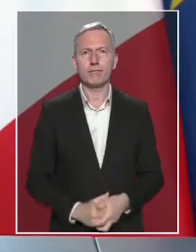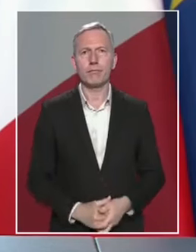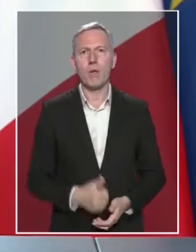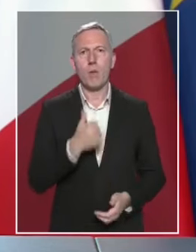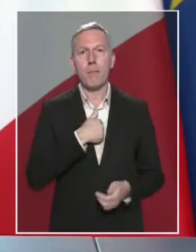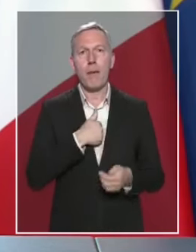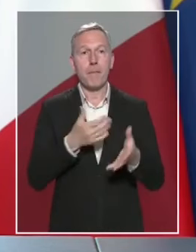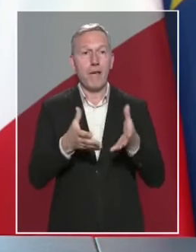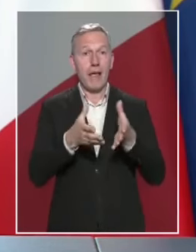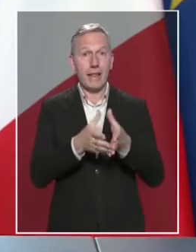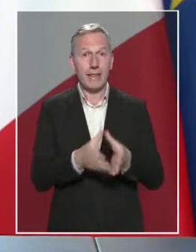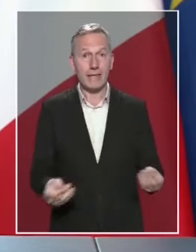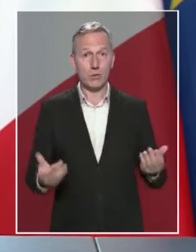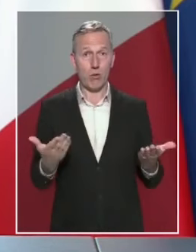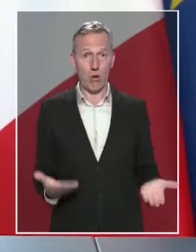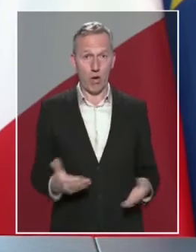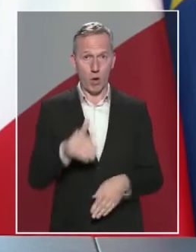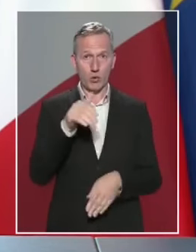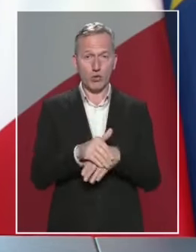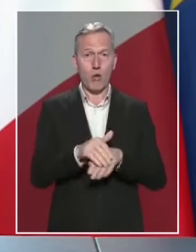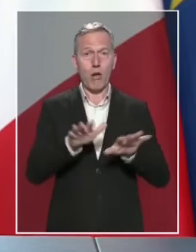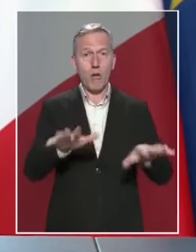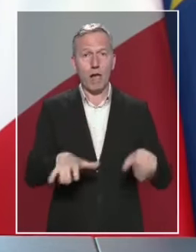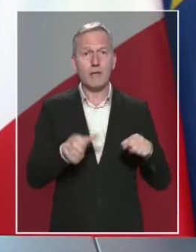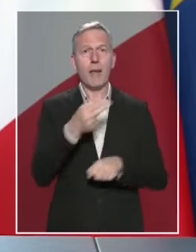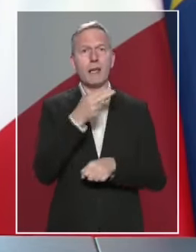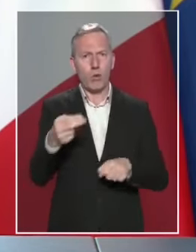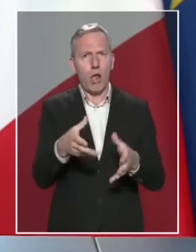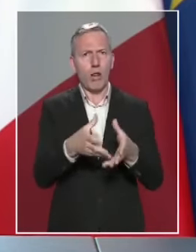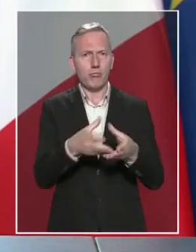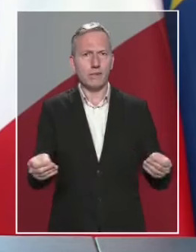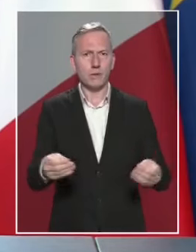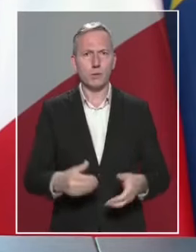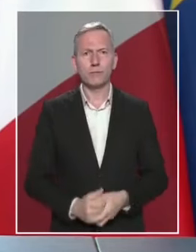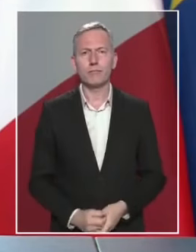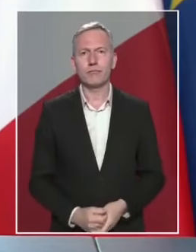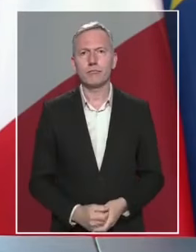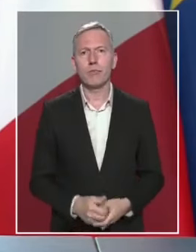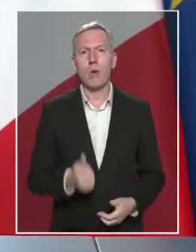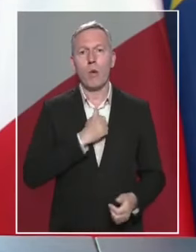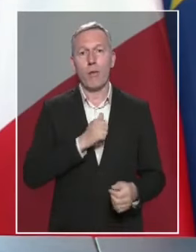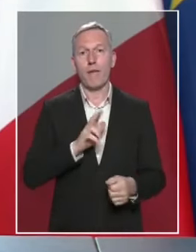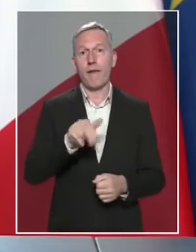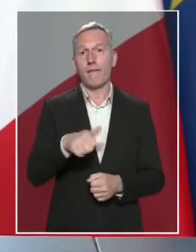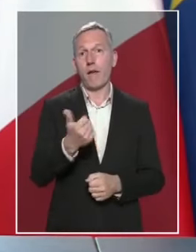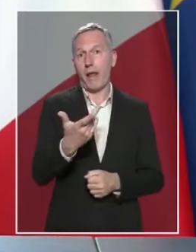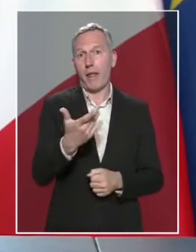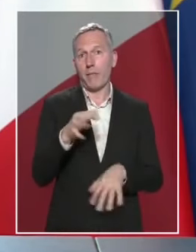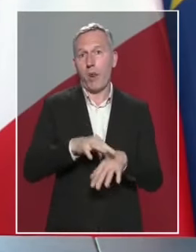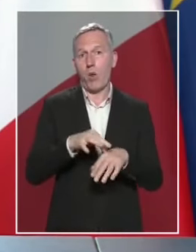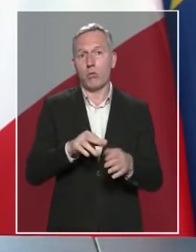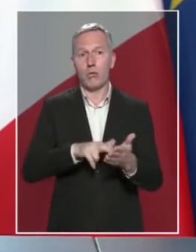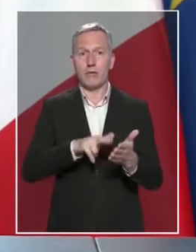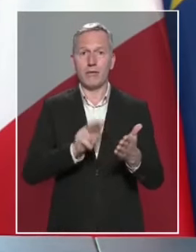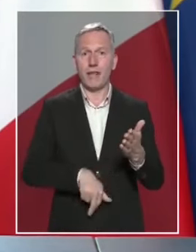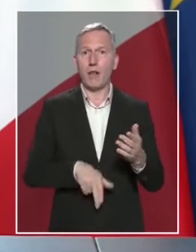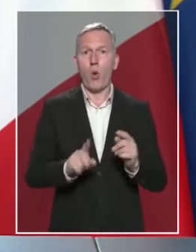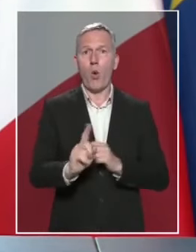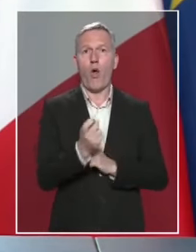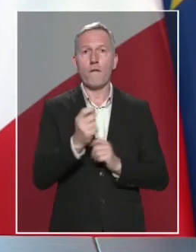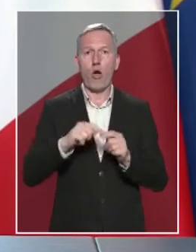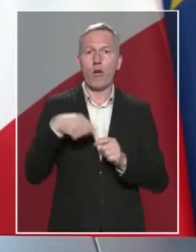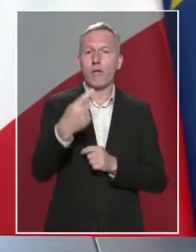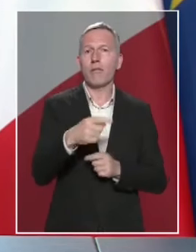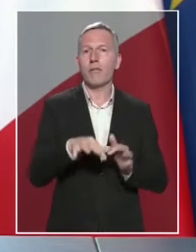dissous donc, ce soir, l'Assemblée nationale. Je signerai dans quelques instants le décret de convocation des élections